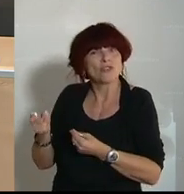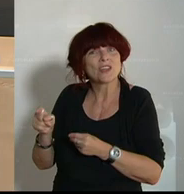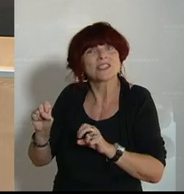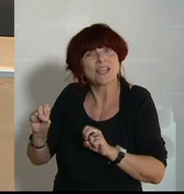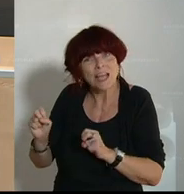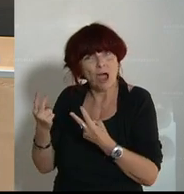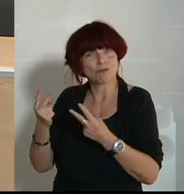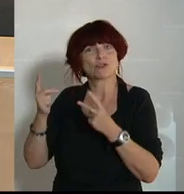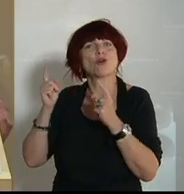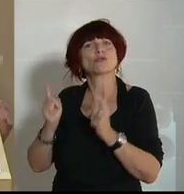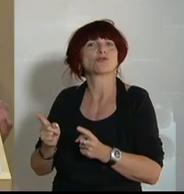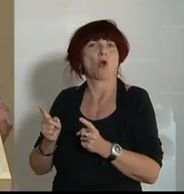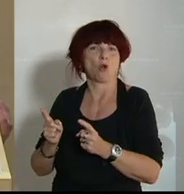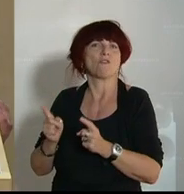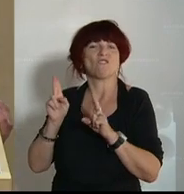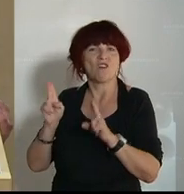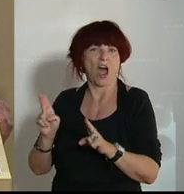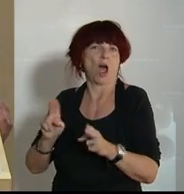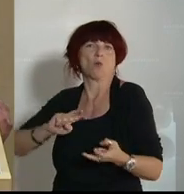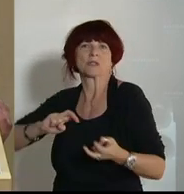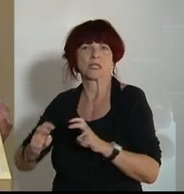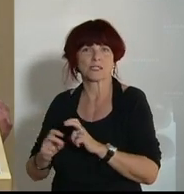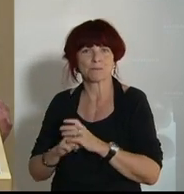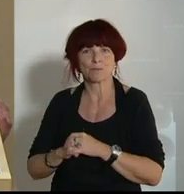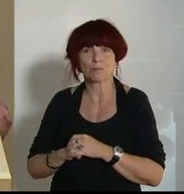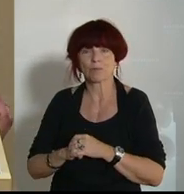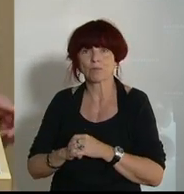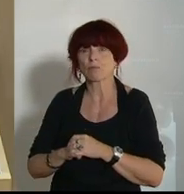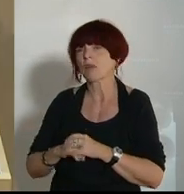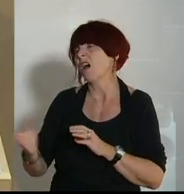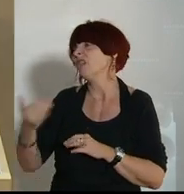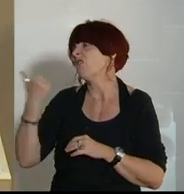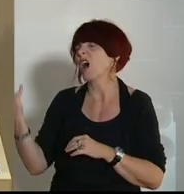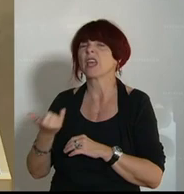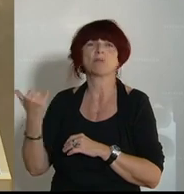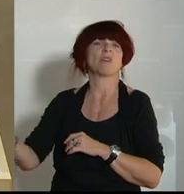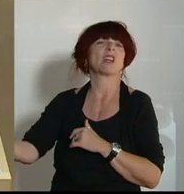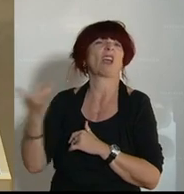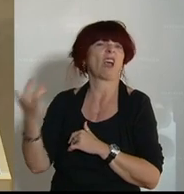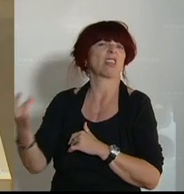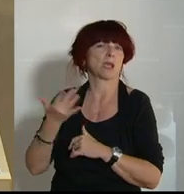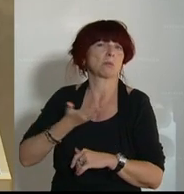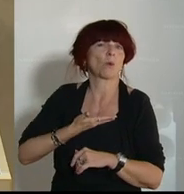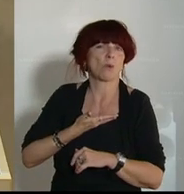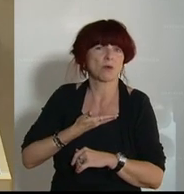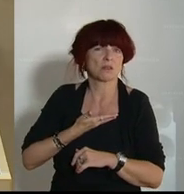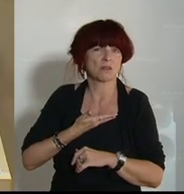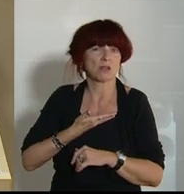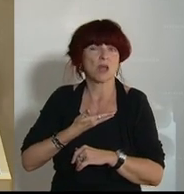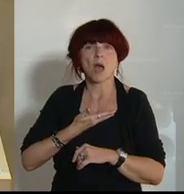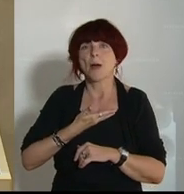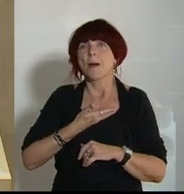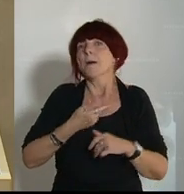die Straße gebracht werden. So weit, so gut. Wir werden immer wieder kritisiert, wenn wir jetzt Maßnahmen, ich sage es noch einmal, nicht